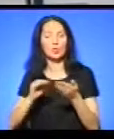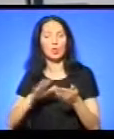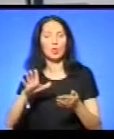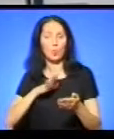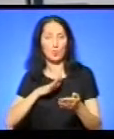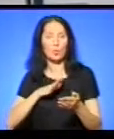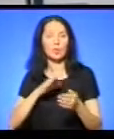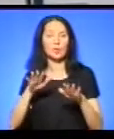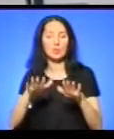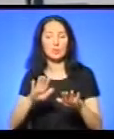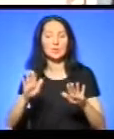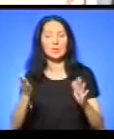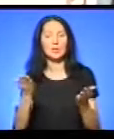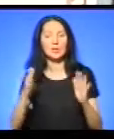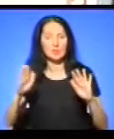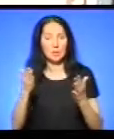ремонтні роботи.